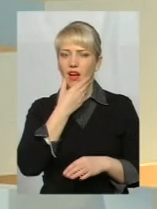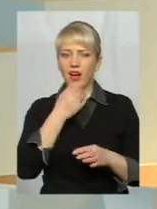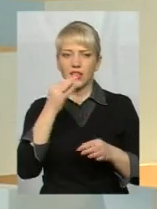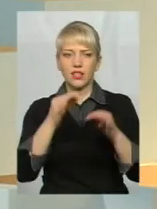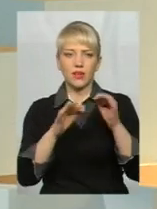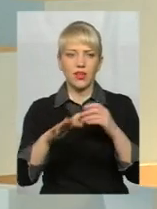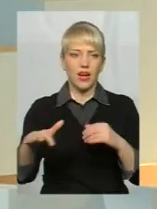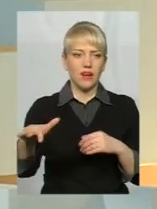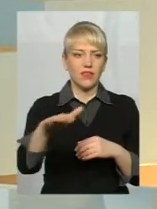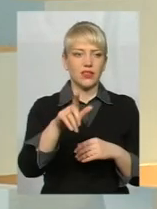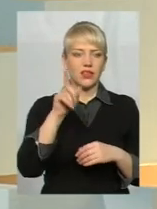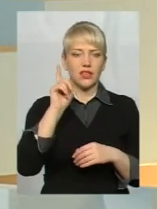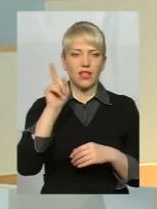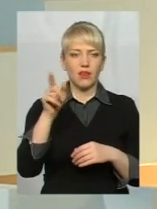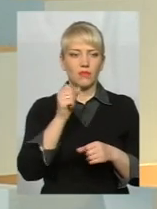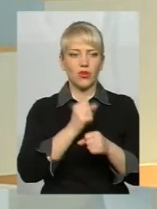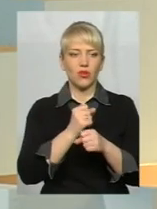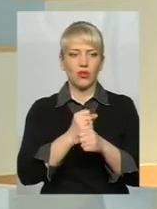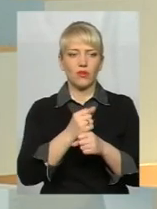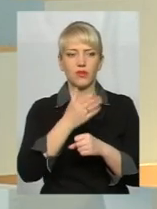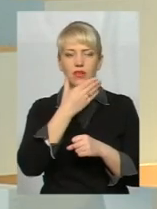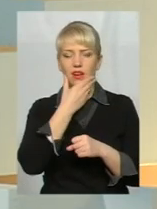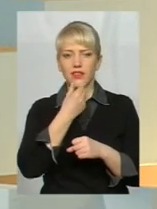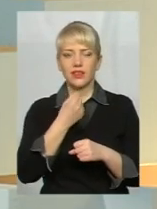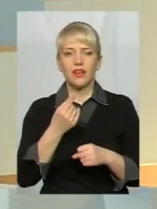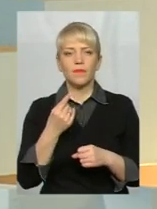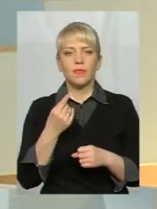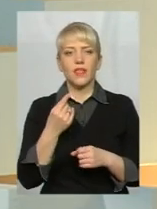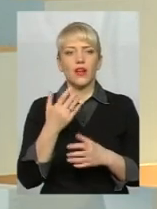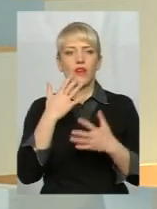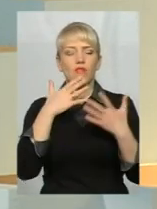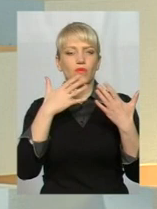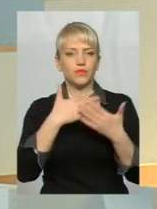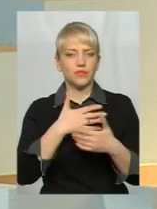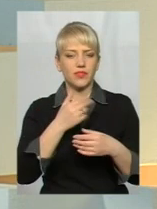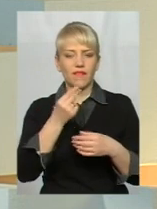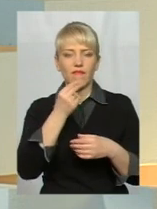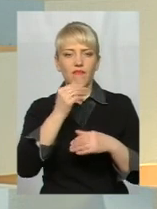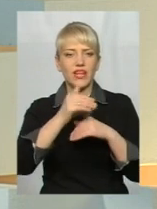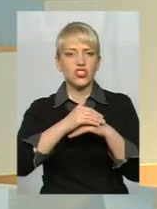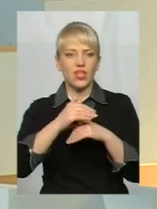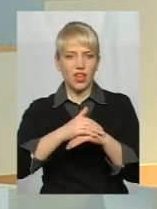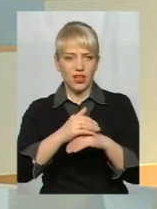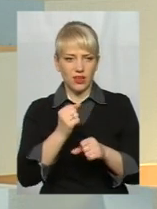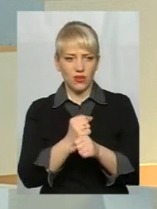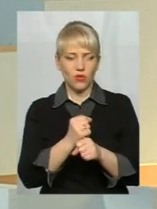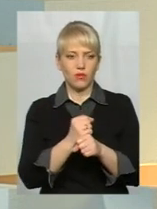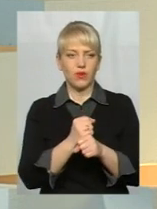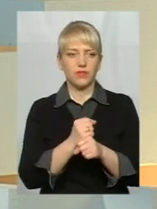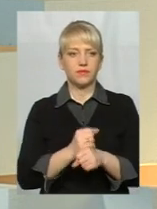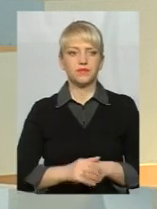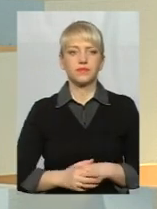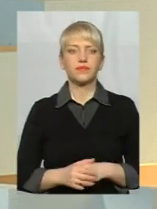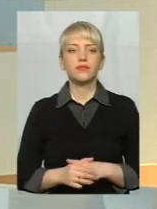там роблять романтичні вечері. Це хлопці для дівчат влаштовують такі вечора.